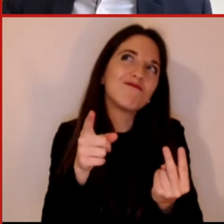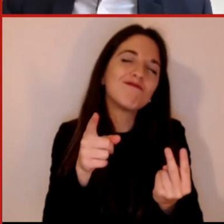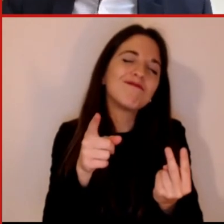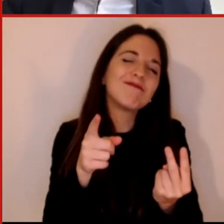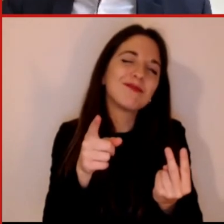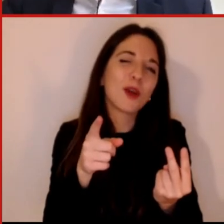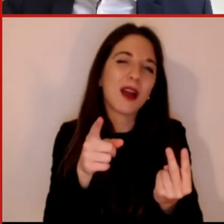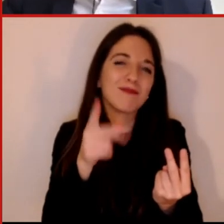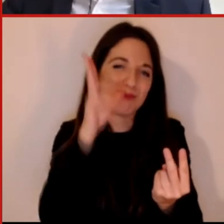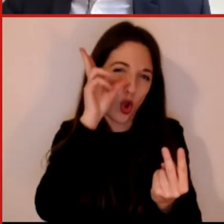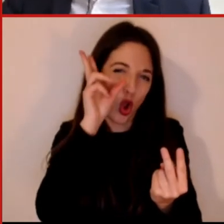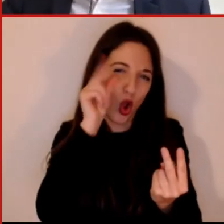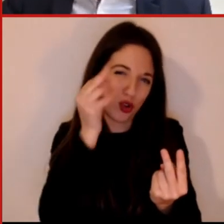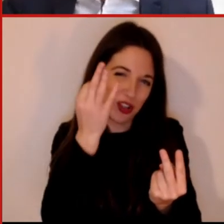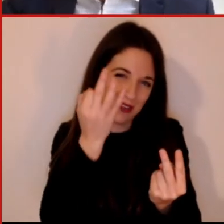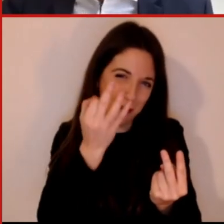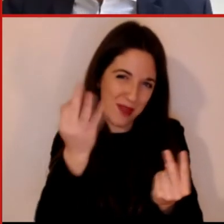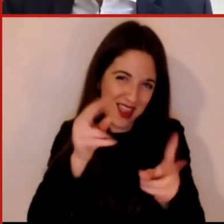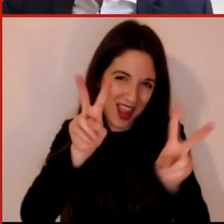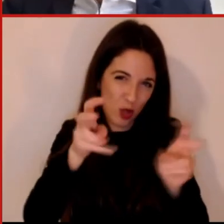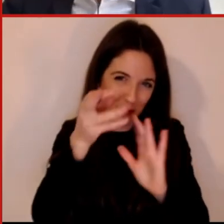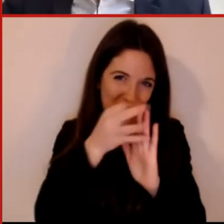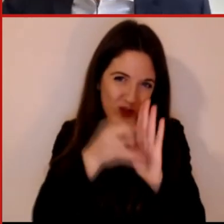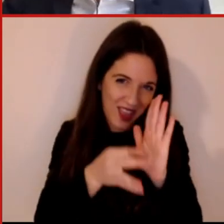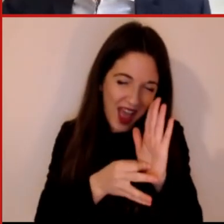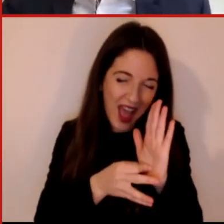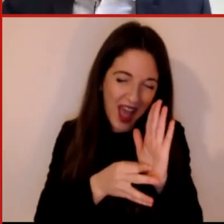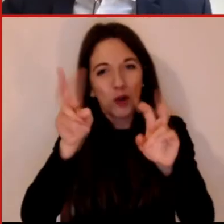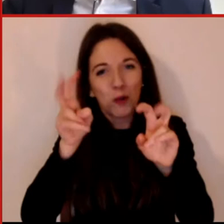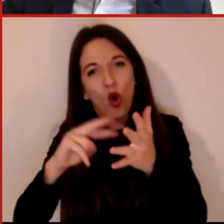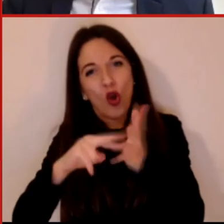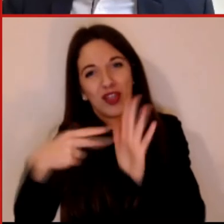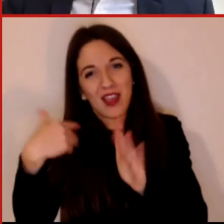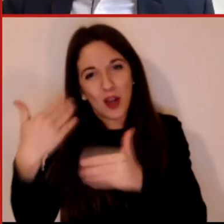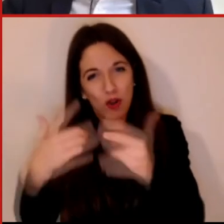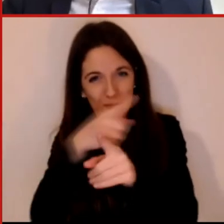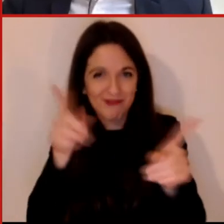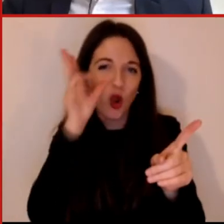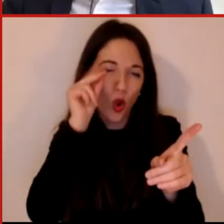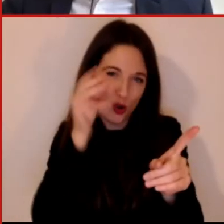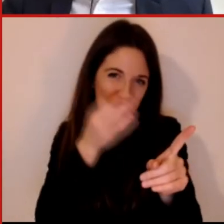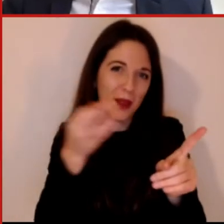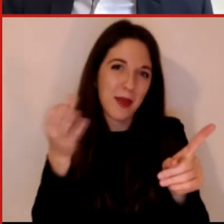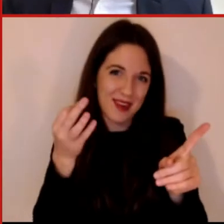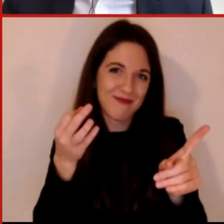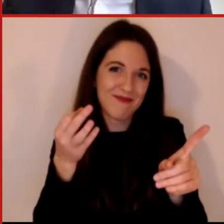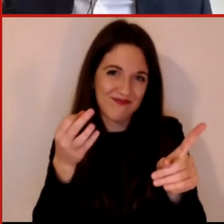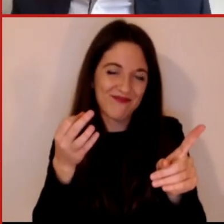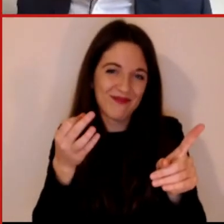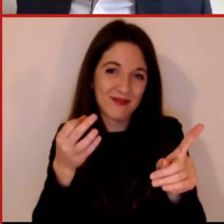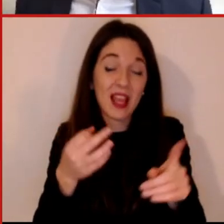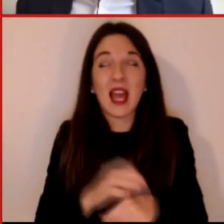alfabetizzata dal punto di vista dei dati e della tecnologia. Sicuramente in un campione più